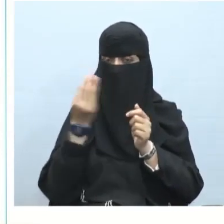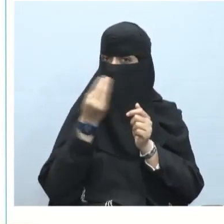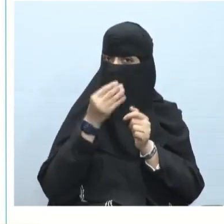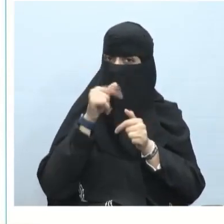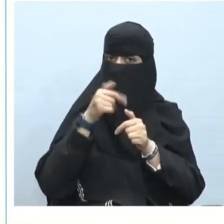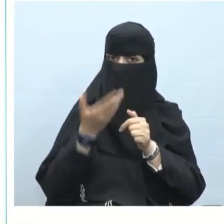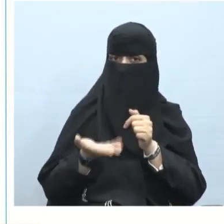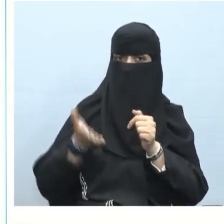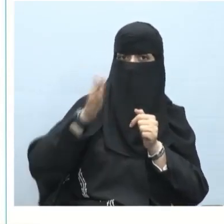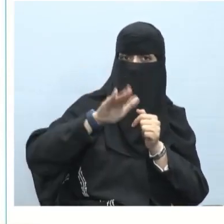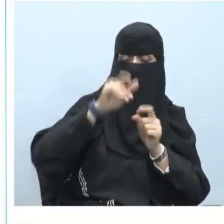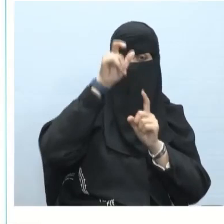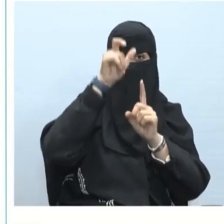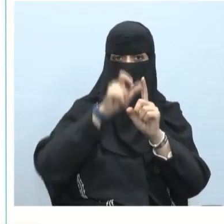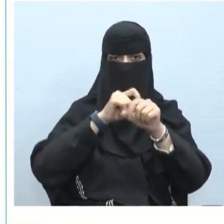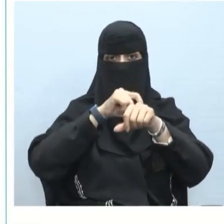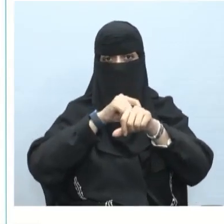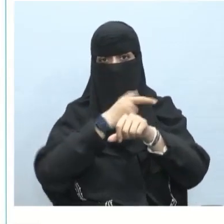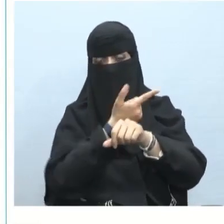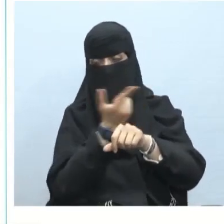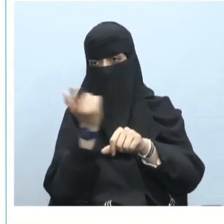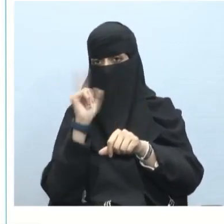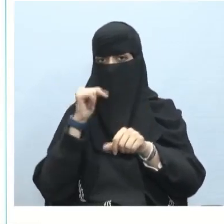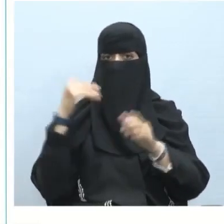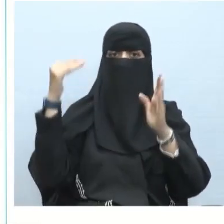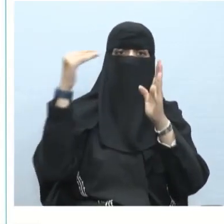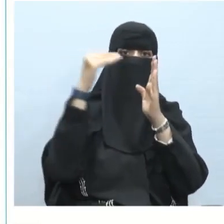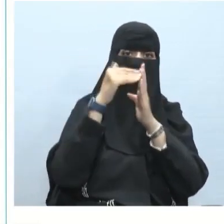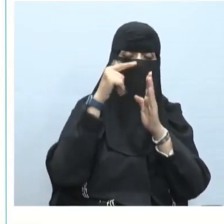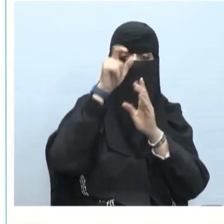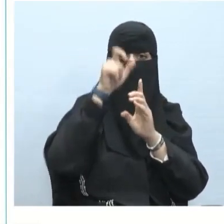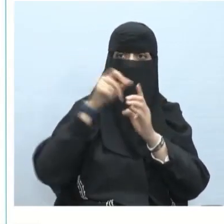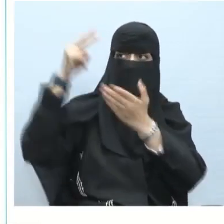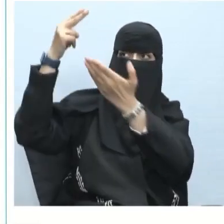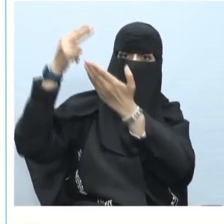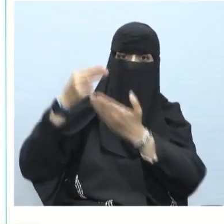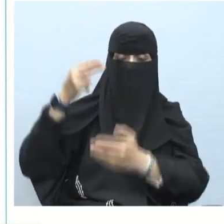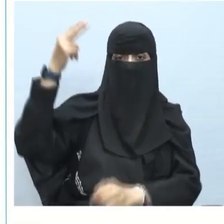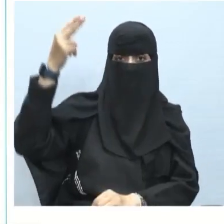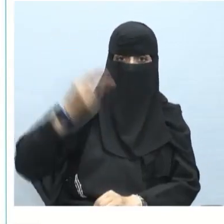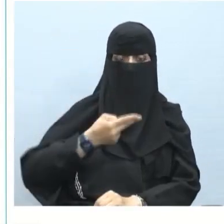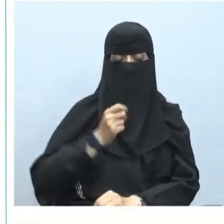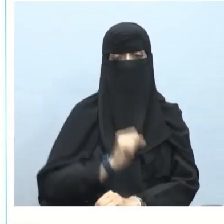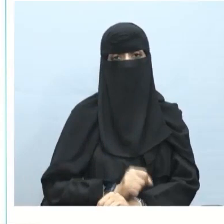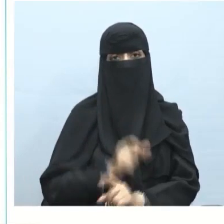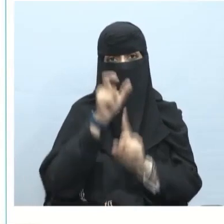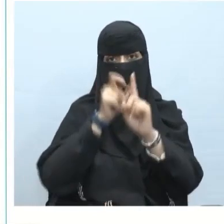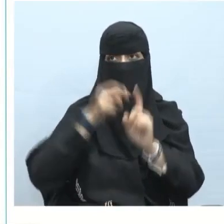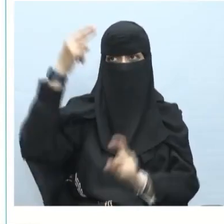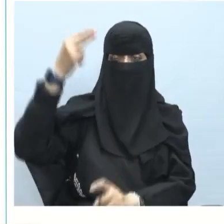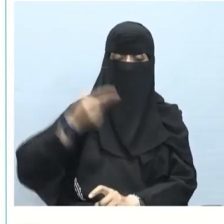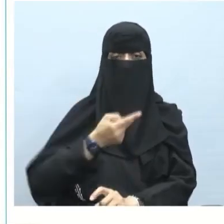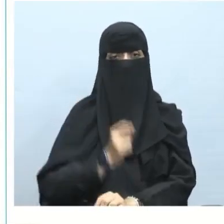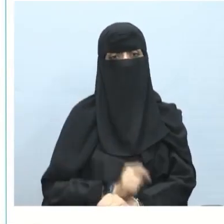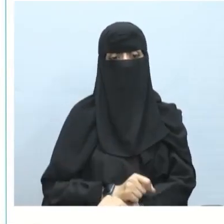يموت الناس حتى الأنبياء لاحظوا هنا يموت فعلون مضارع والناس فاعل